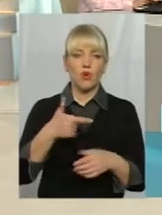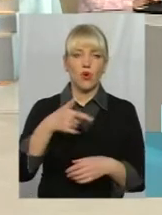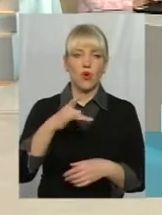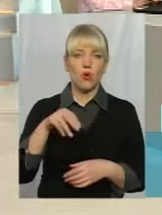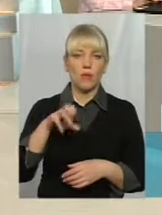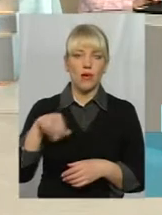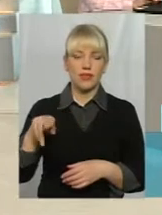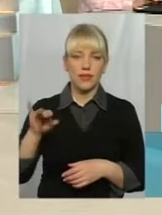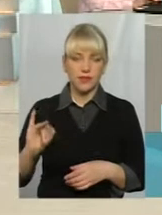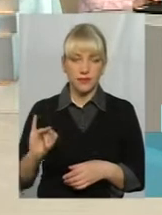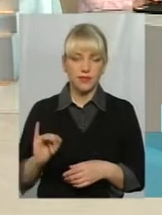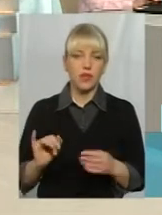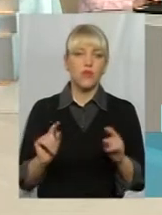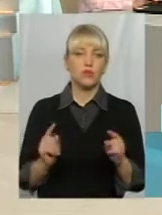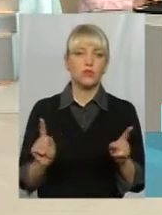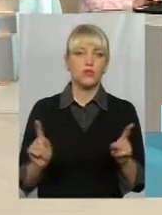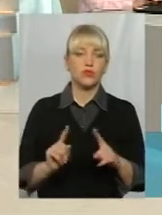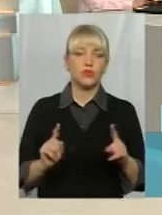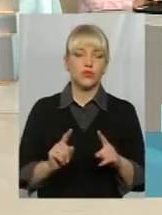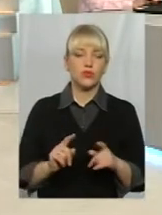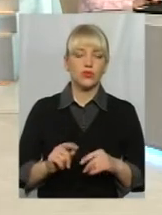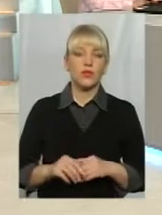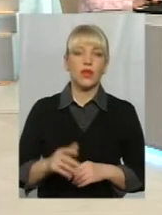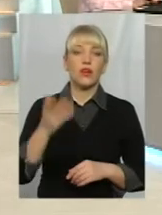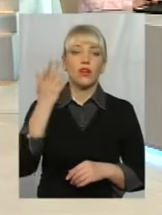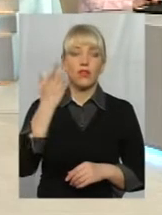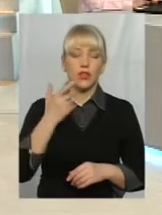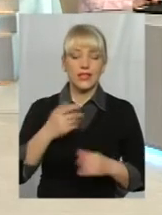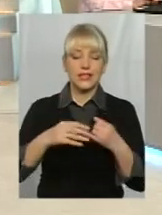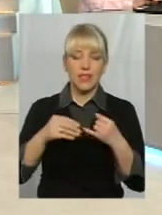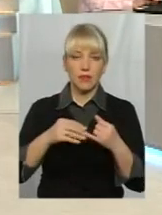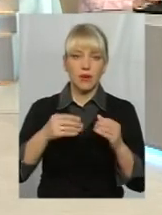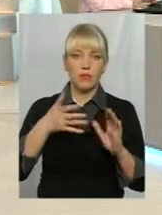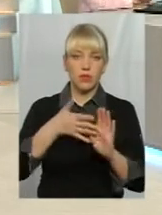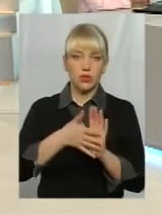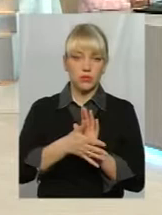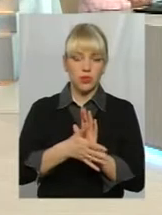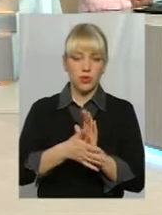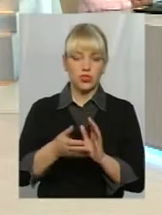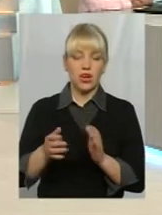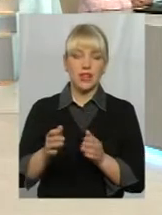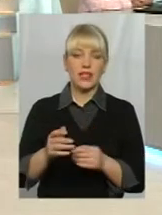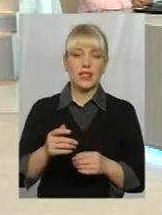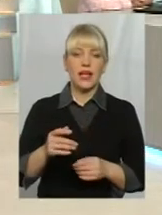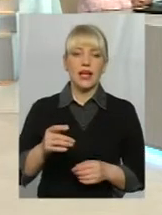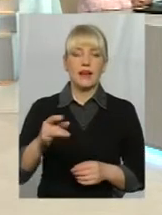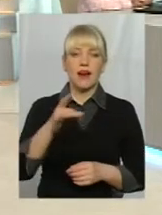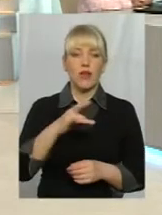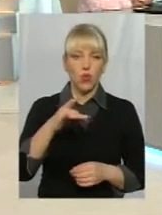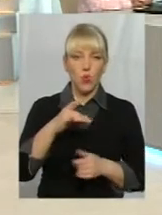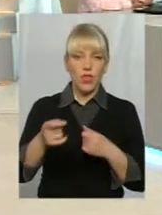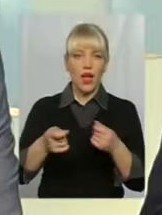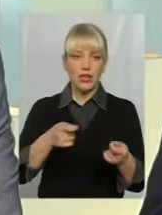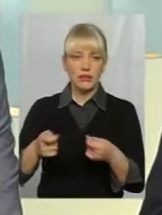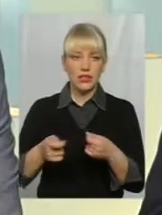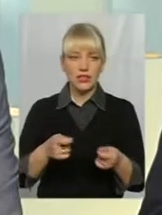тому що в свій час, коли ще землями розпоряджались районні державні адміністрації, я нагадаю,